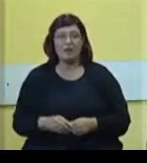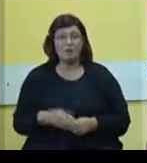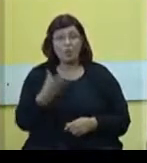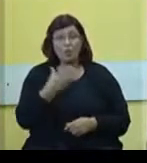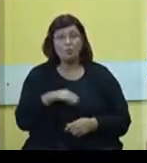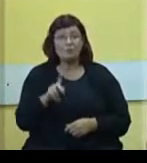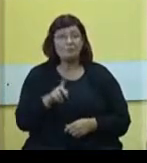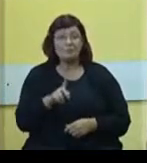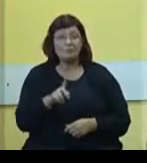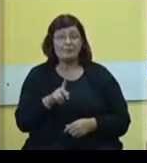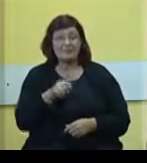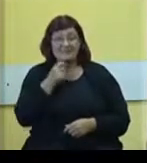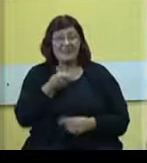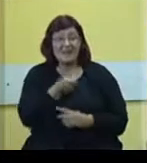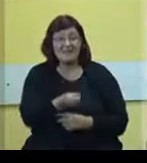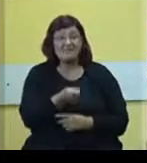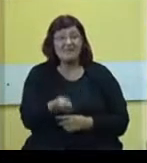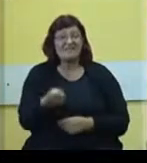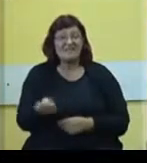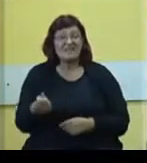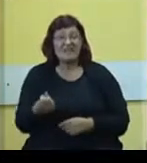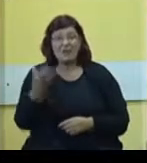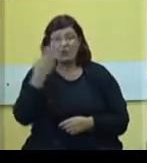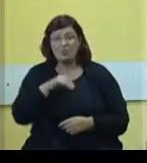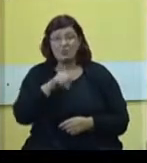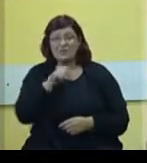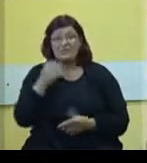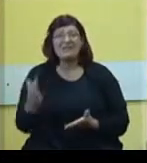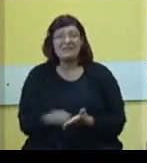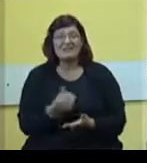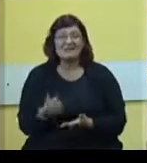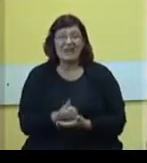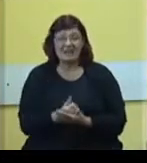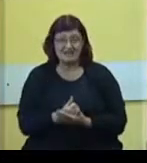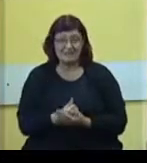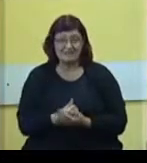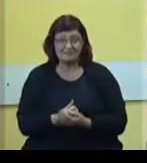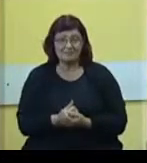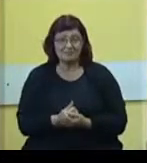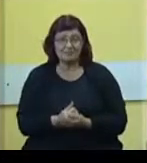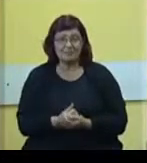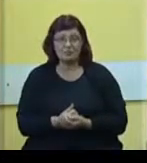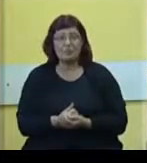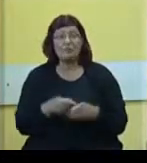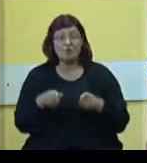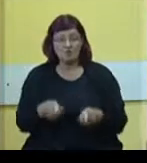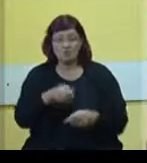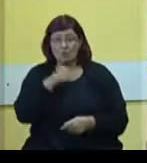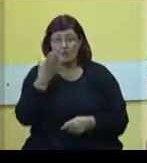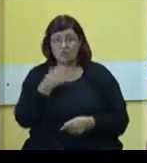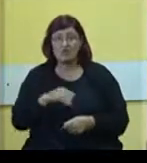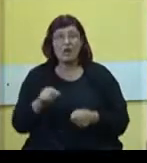investiranje, uspeh je zarada. To je uspeh.